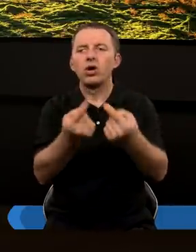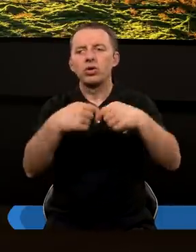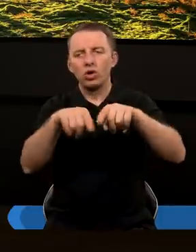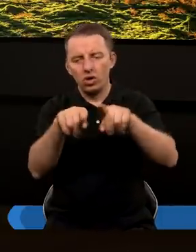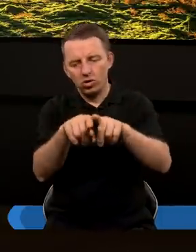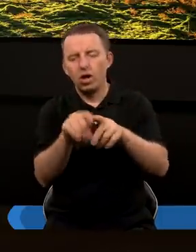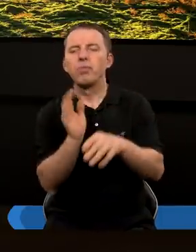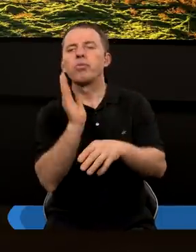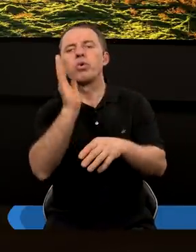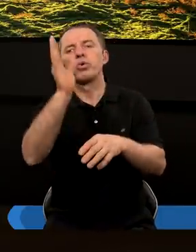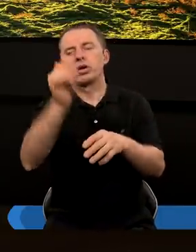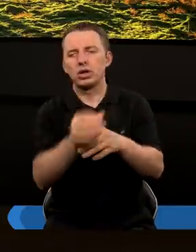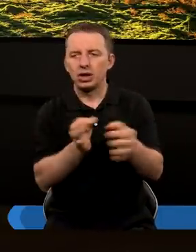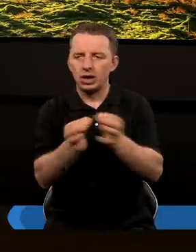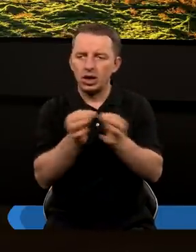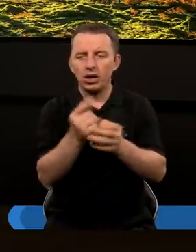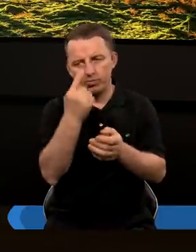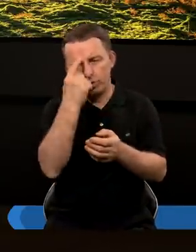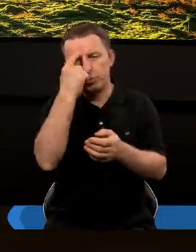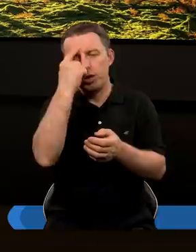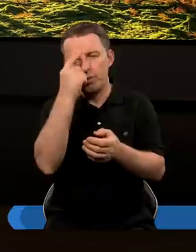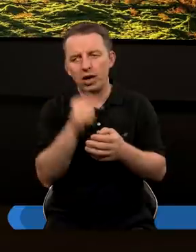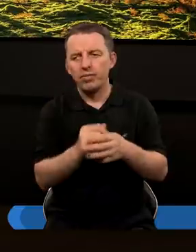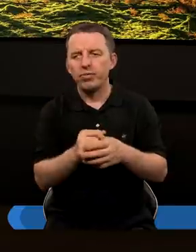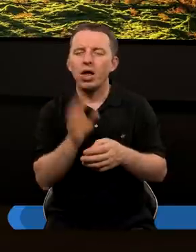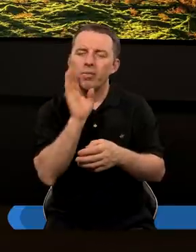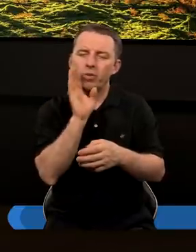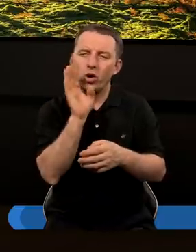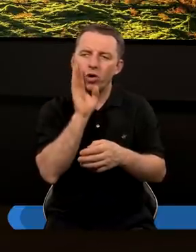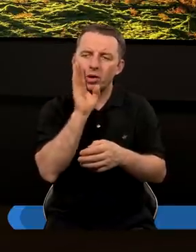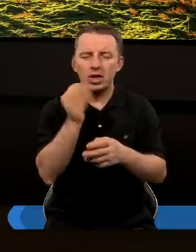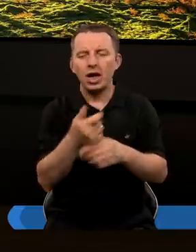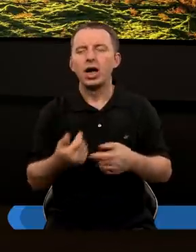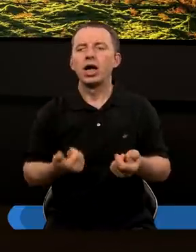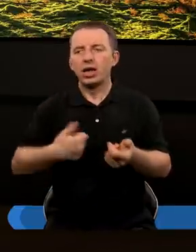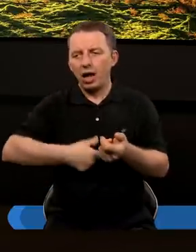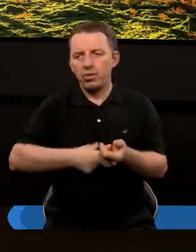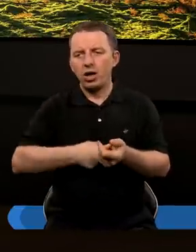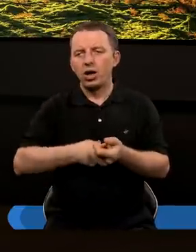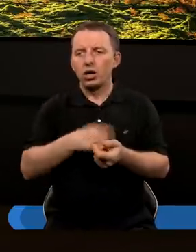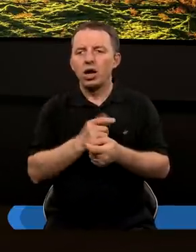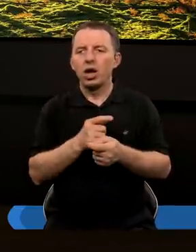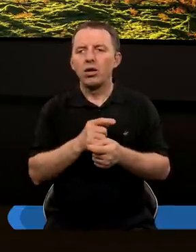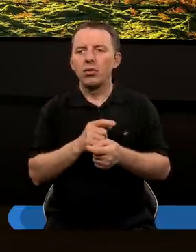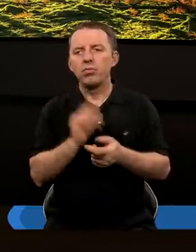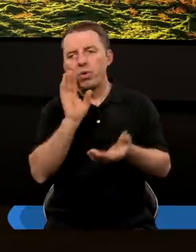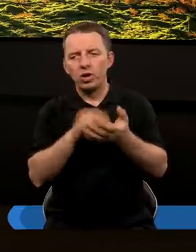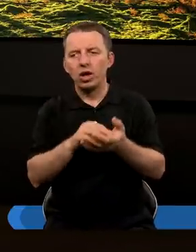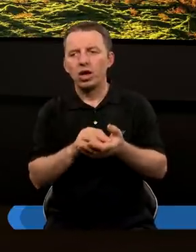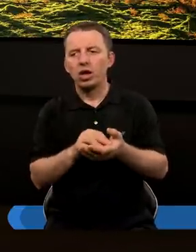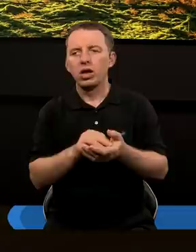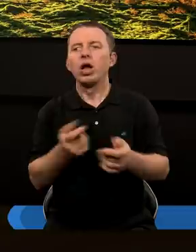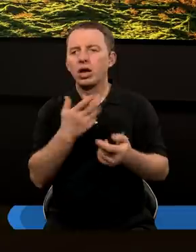dokonają w późniejszych historiach, o których zaraz wspomnimy. To jest tak podobnie jak z zapinaniem guzików. Nie wiem, czy wam się zdarzyło kiedykolwiek panowie,